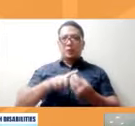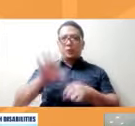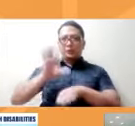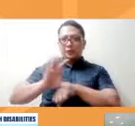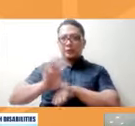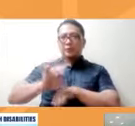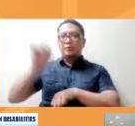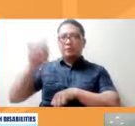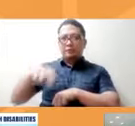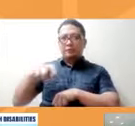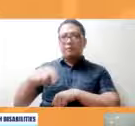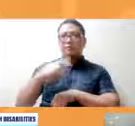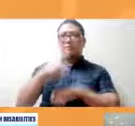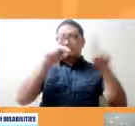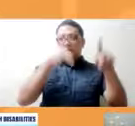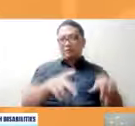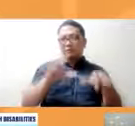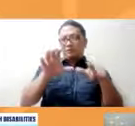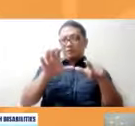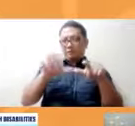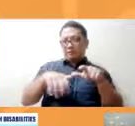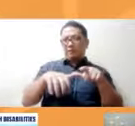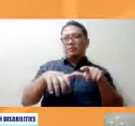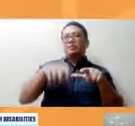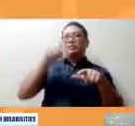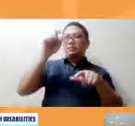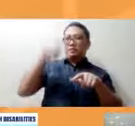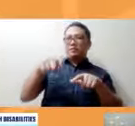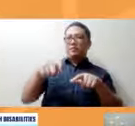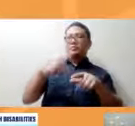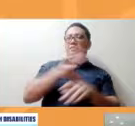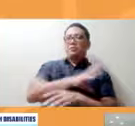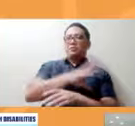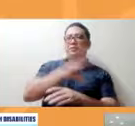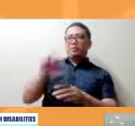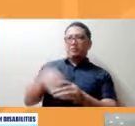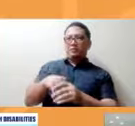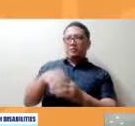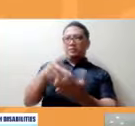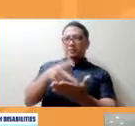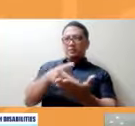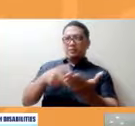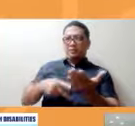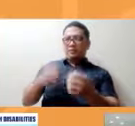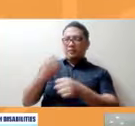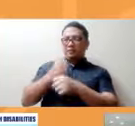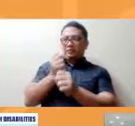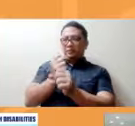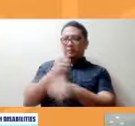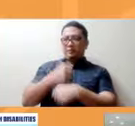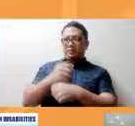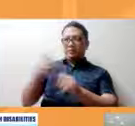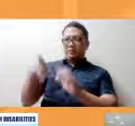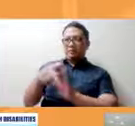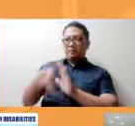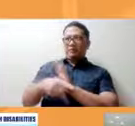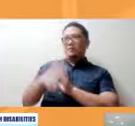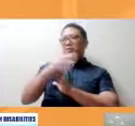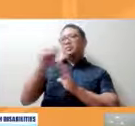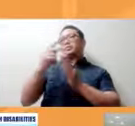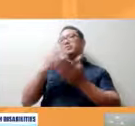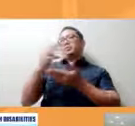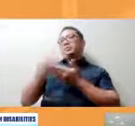talaga yung persons with disabilities are are part of the policy making and program development from the